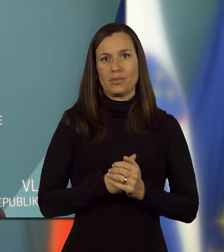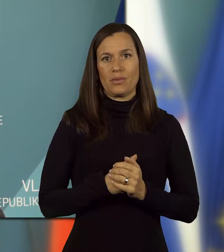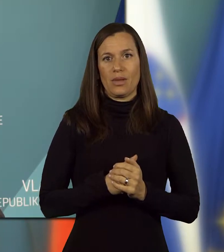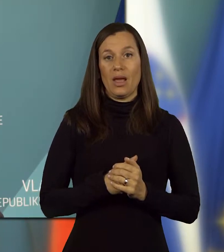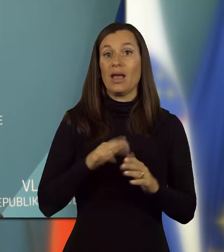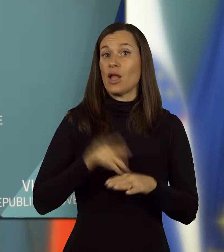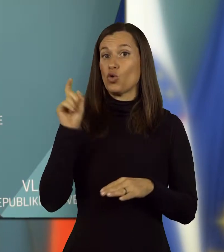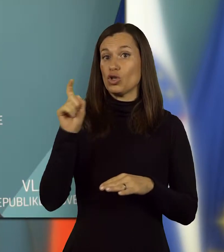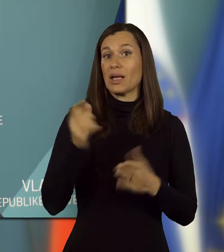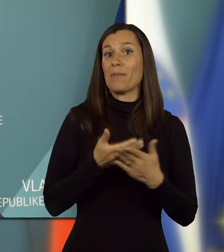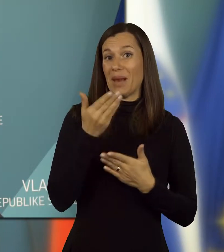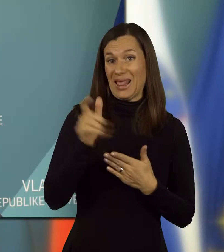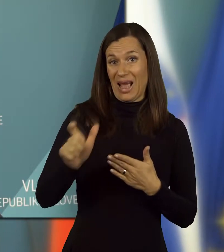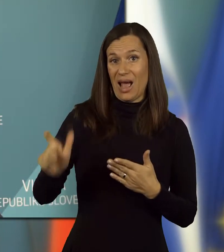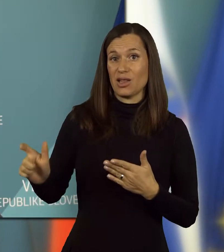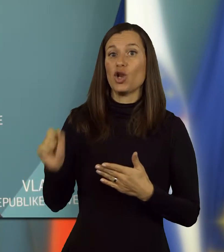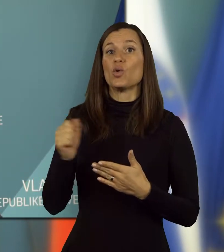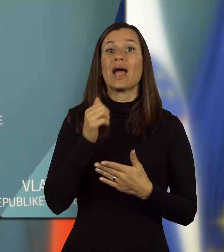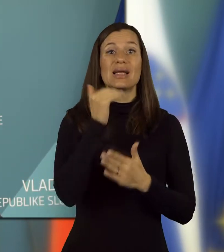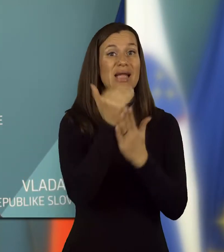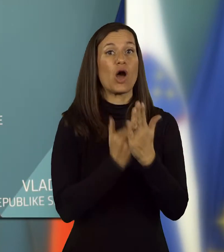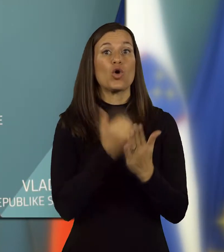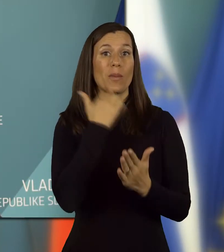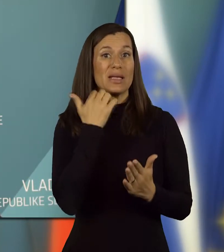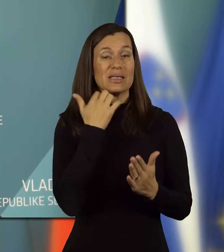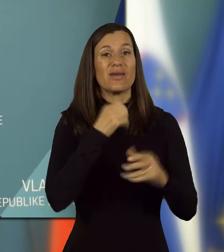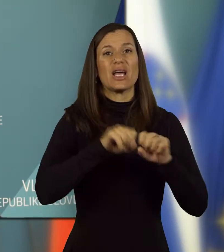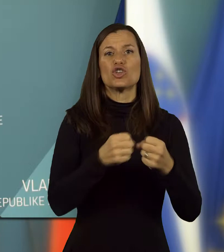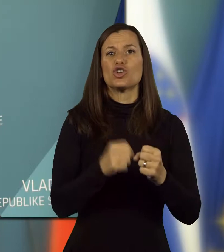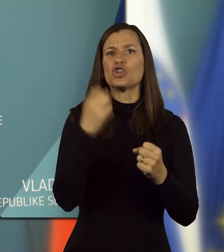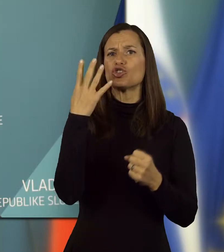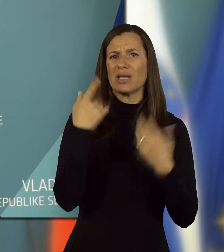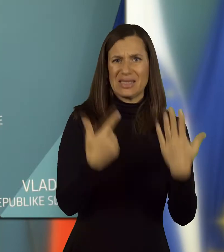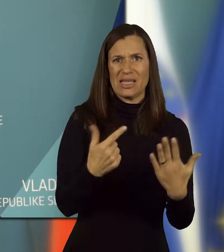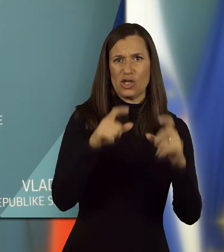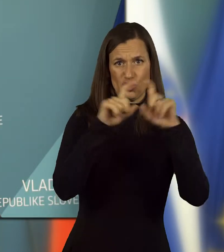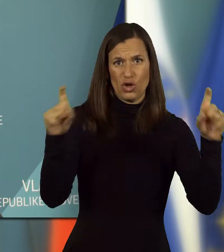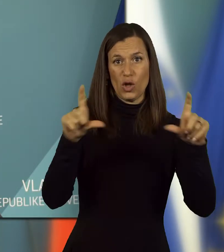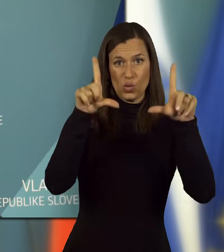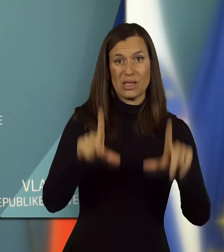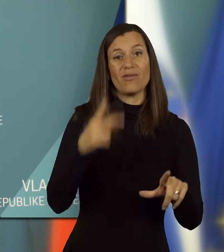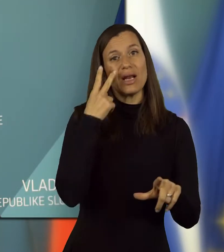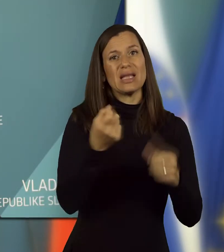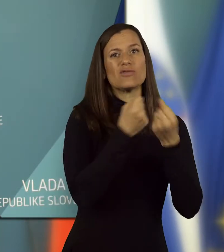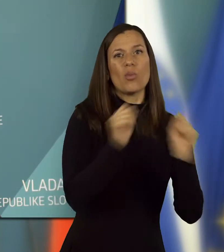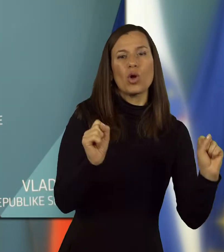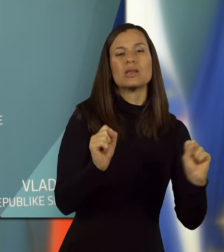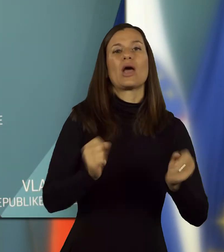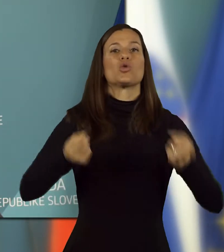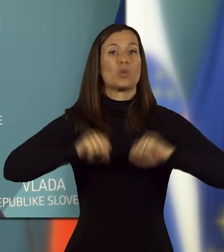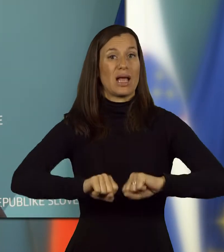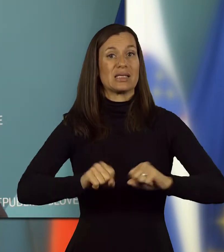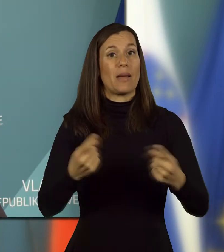Na očitke predlagateljev, da zakon o kmetijstvu krši 74. člen ustave glede svobodne gospodarske